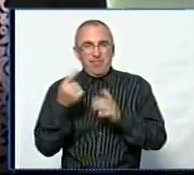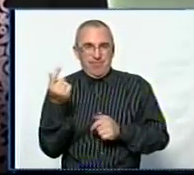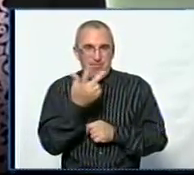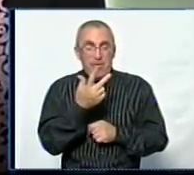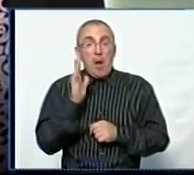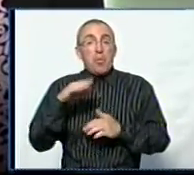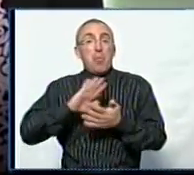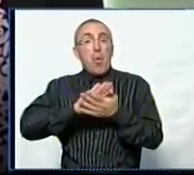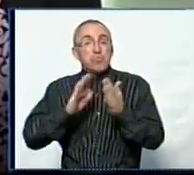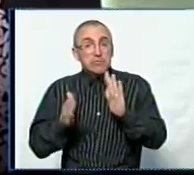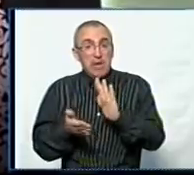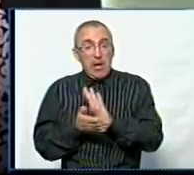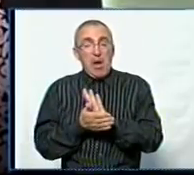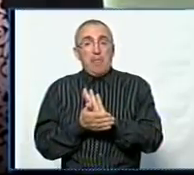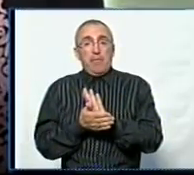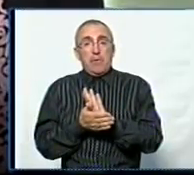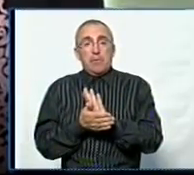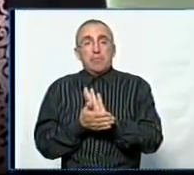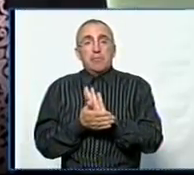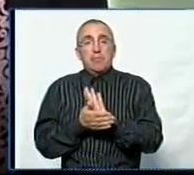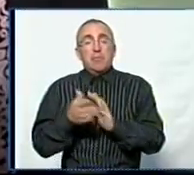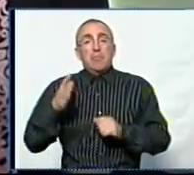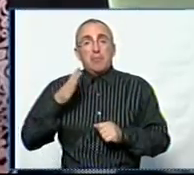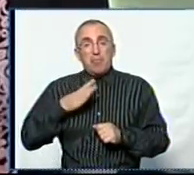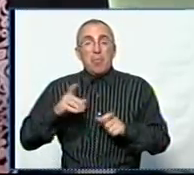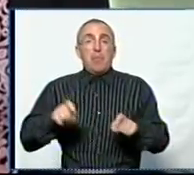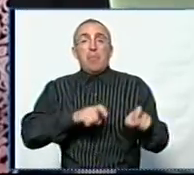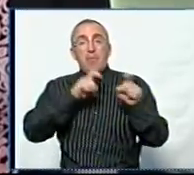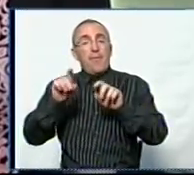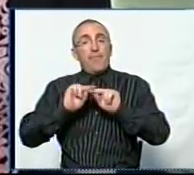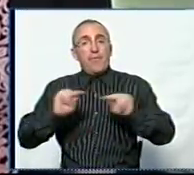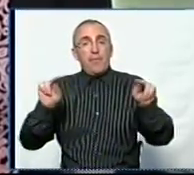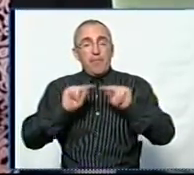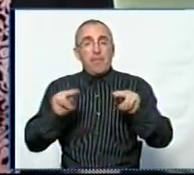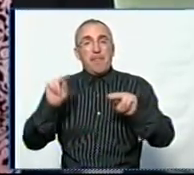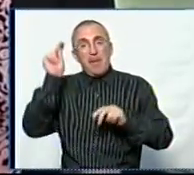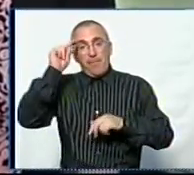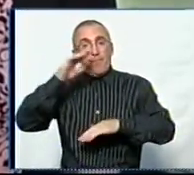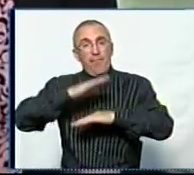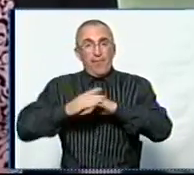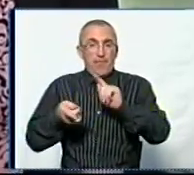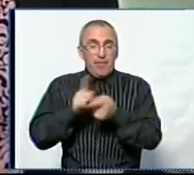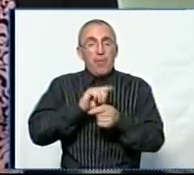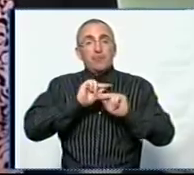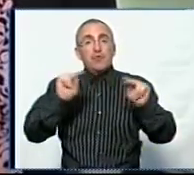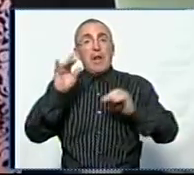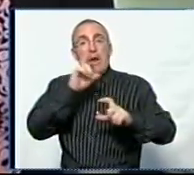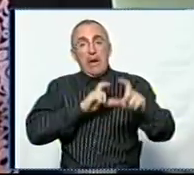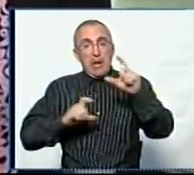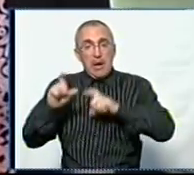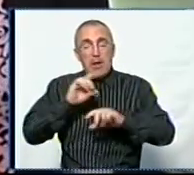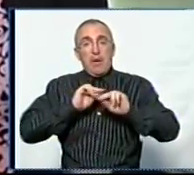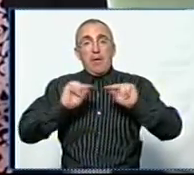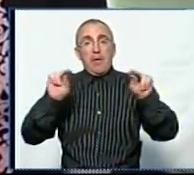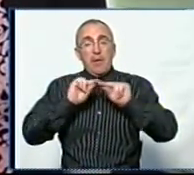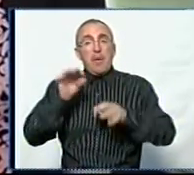обставинами мусила перевчитися на вчителя хімії і почала викладати